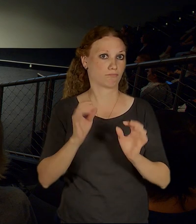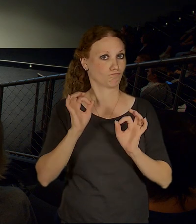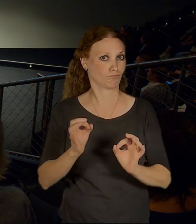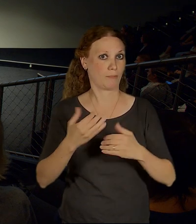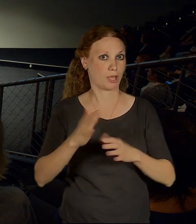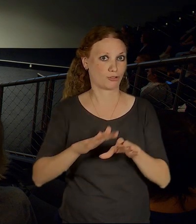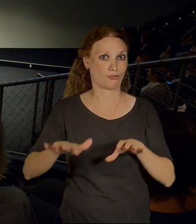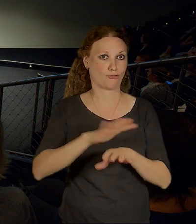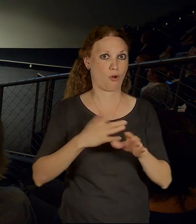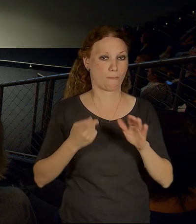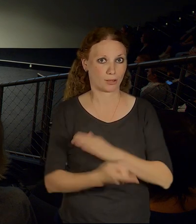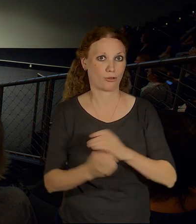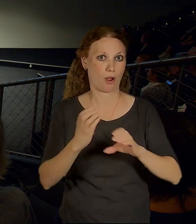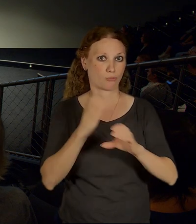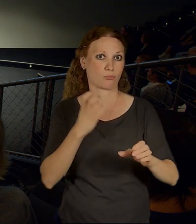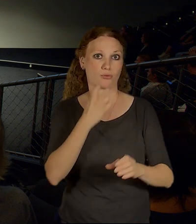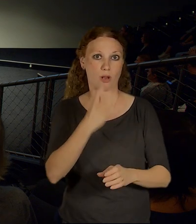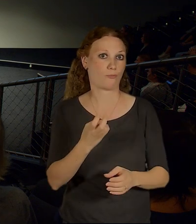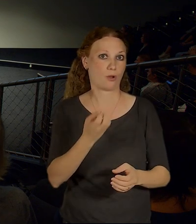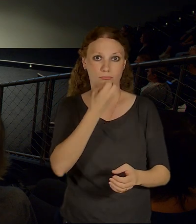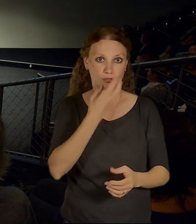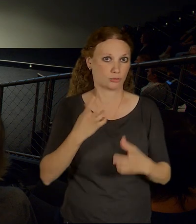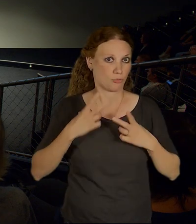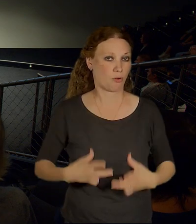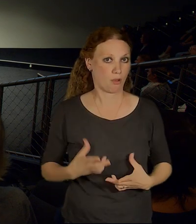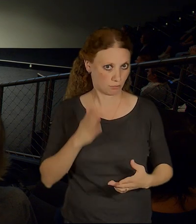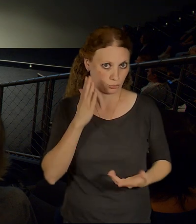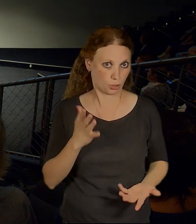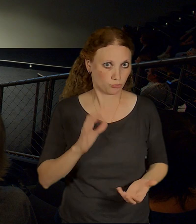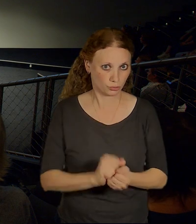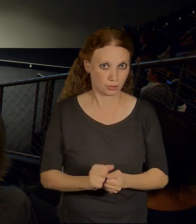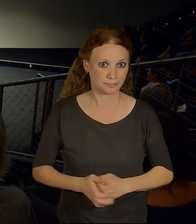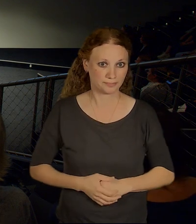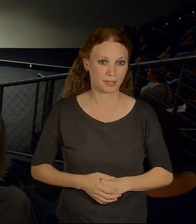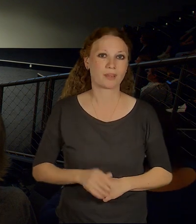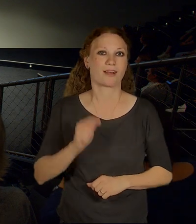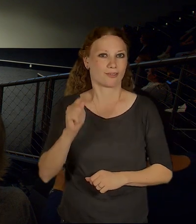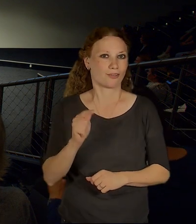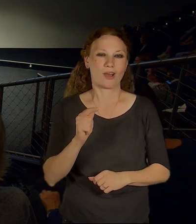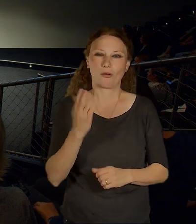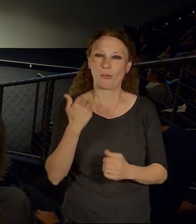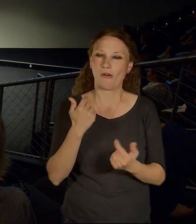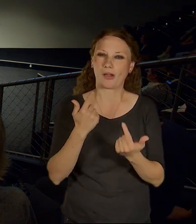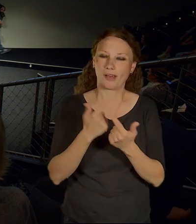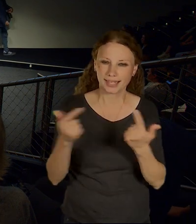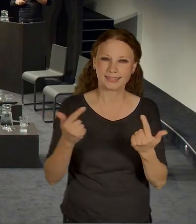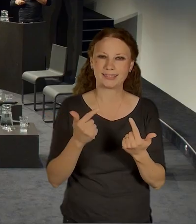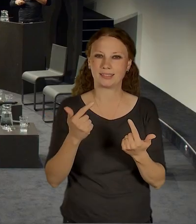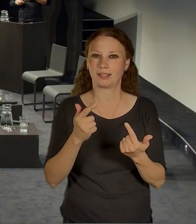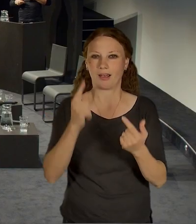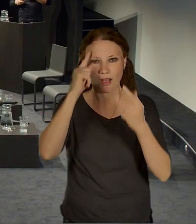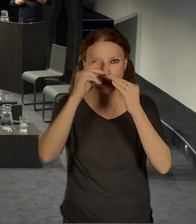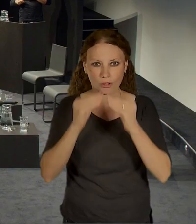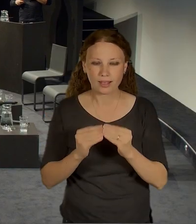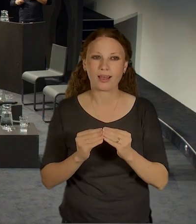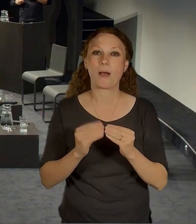někoho znásilňovat jako architekti a přesvědčovat, že to bude krásný, tak to byly takové jasné věci, které všichni postupně uznávali, že to něco do